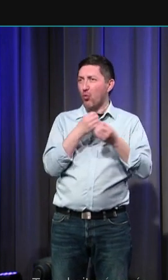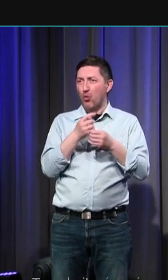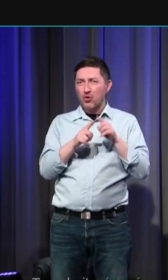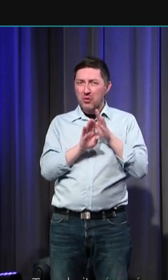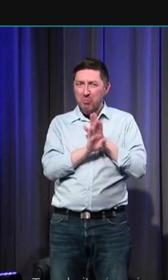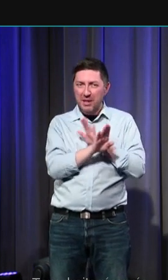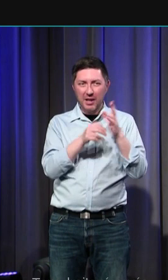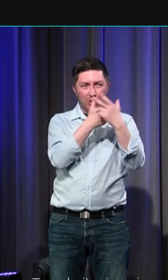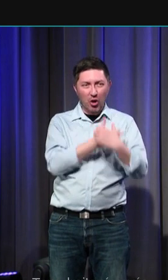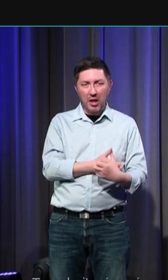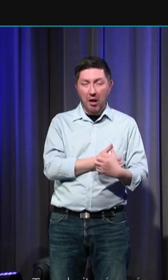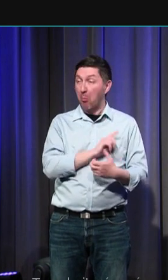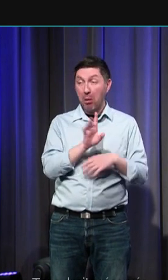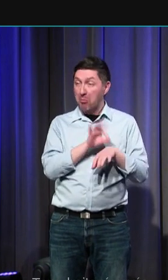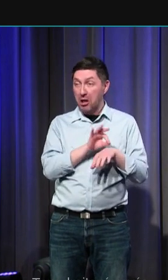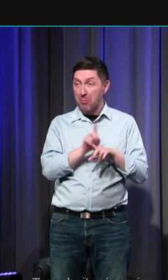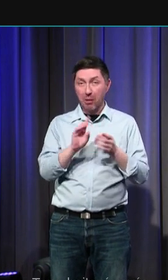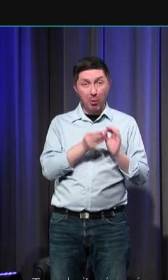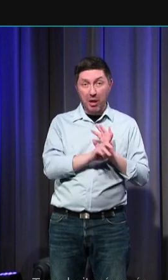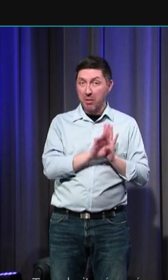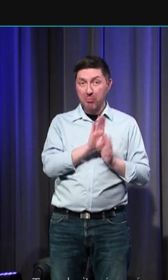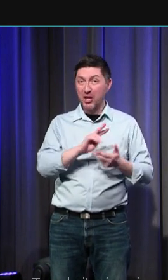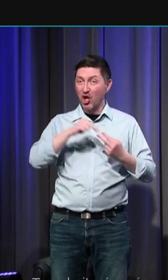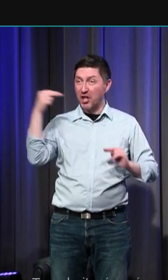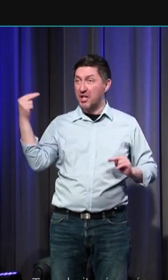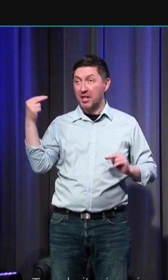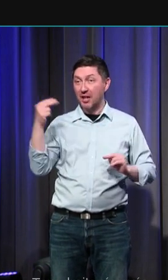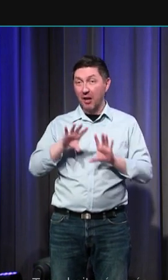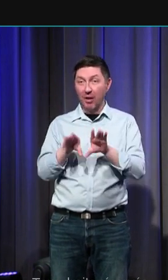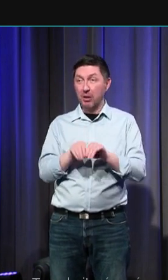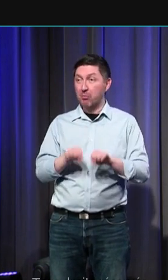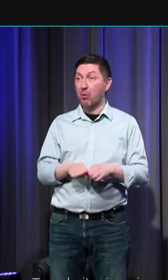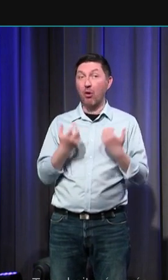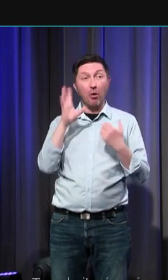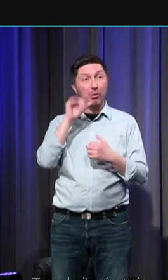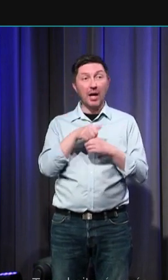mais qui peuvent être génétiques et donc autant travailler sur un cimetière